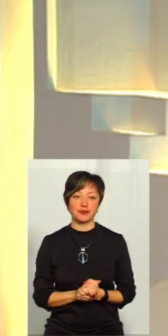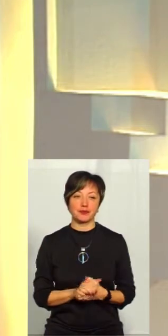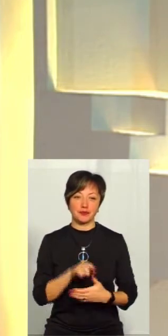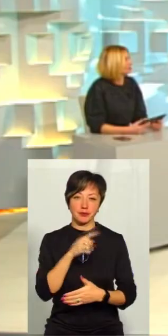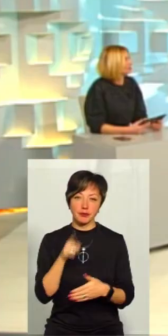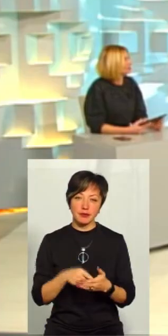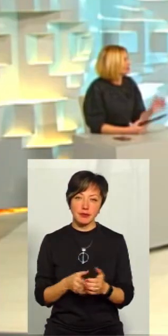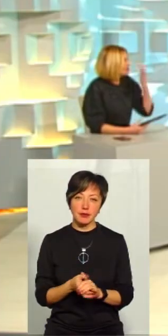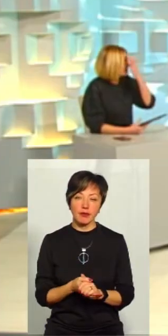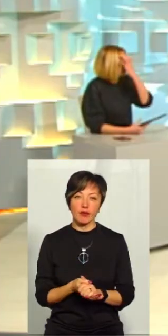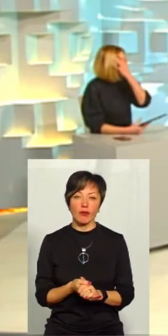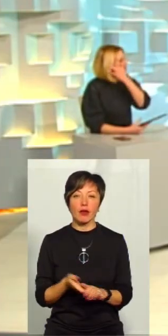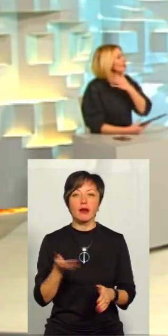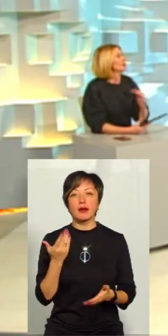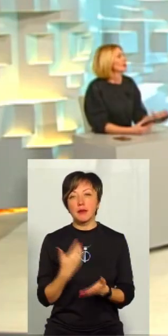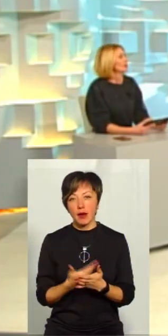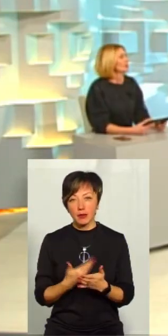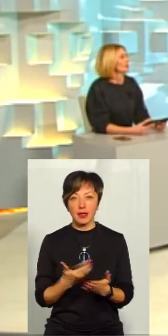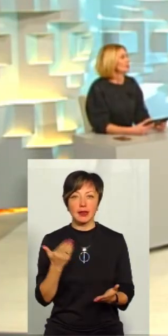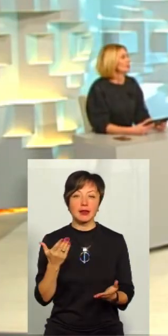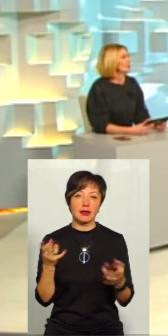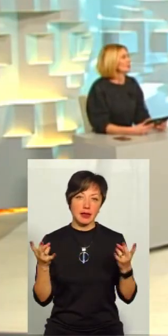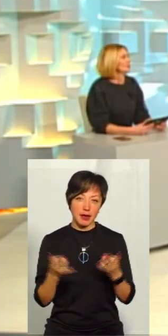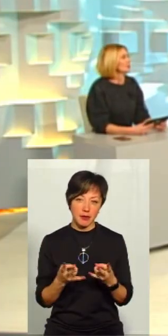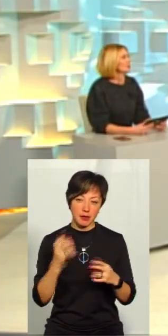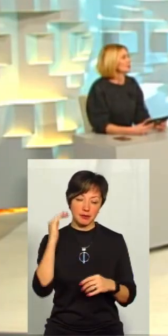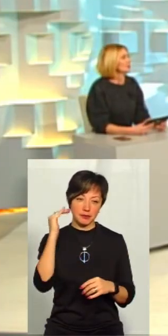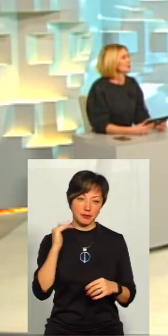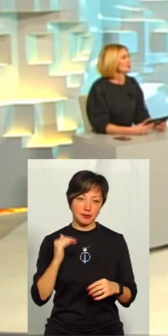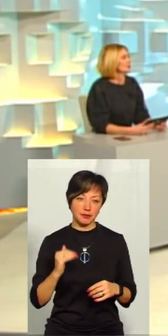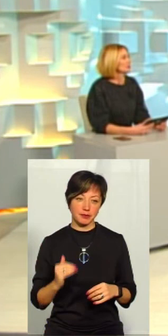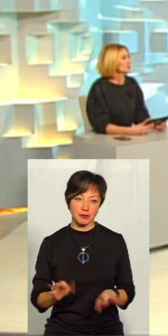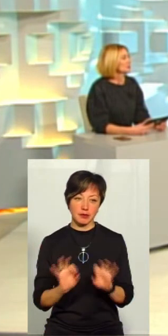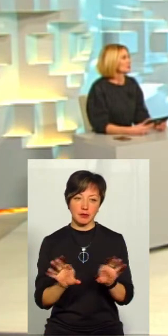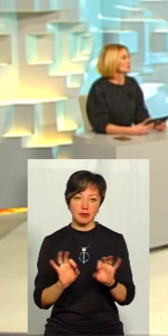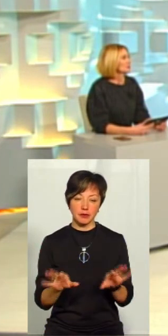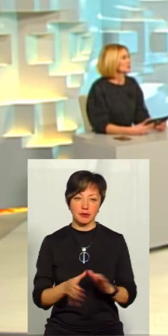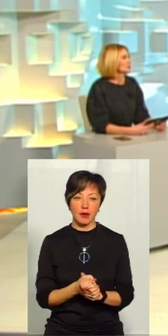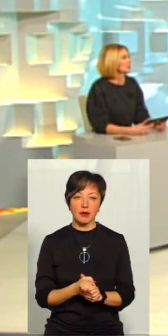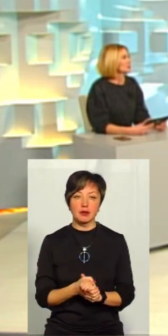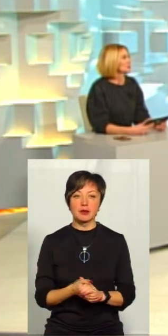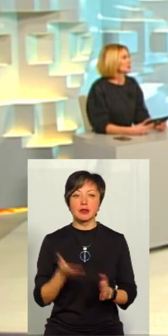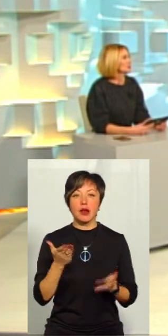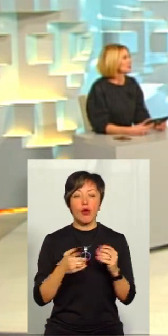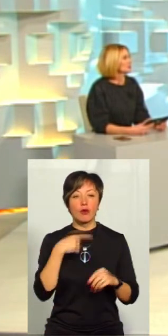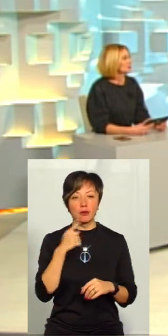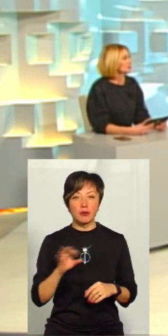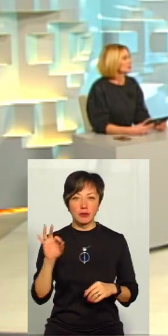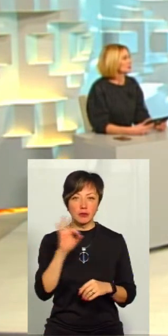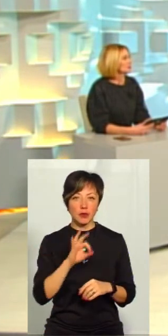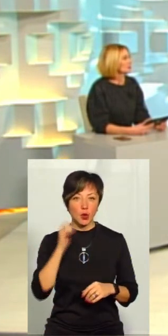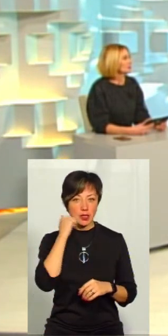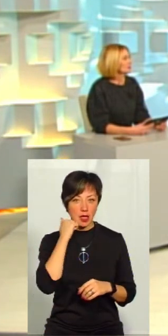Ну, тут, мабуть, треба йти зверху вниз. Ну, будемо говорити два...